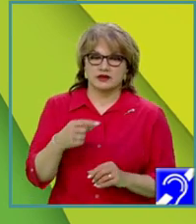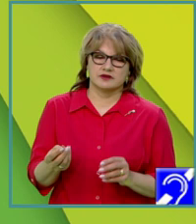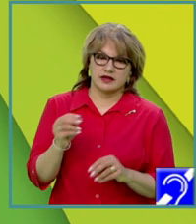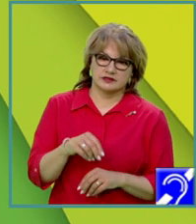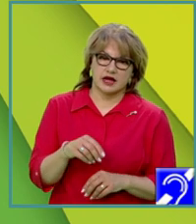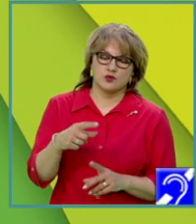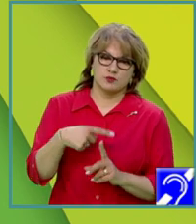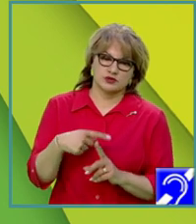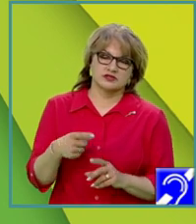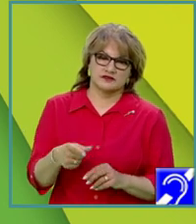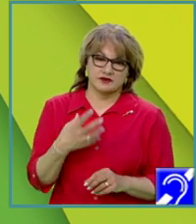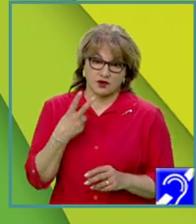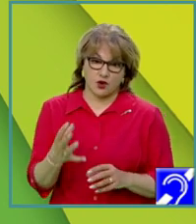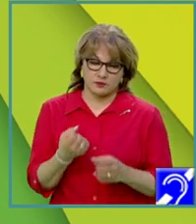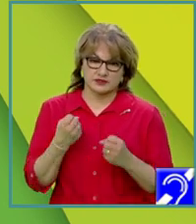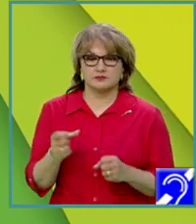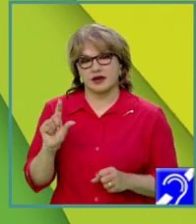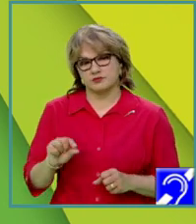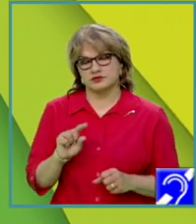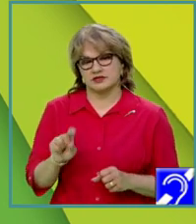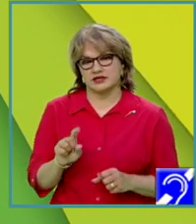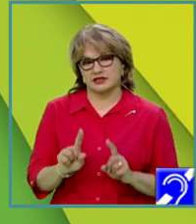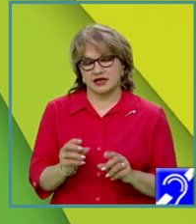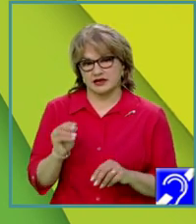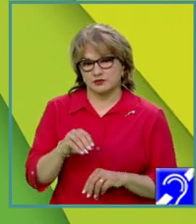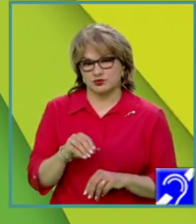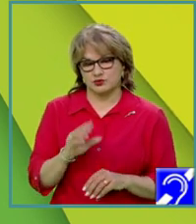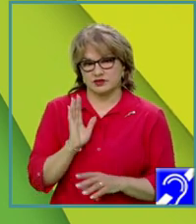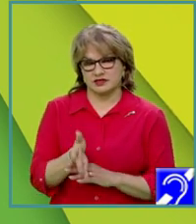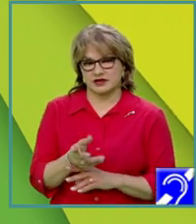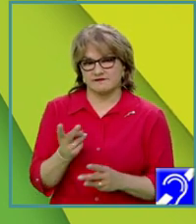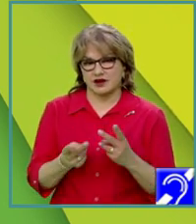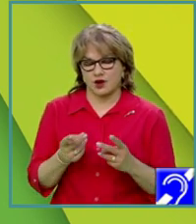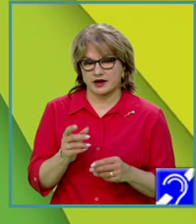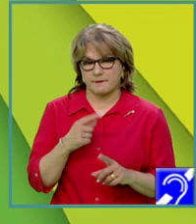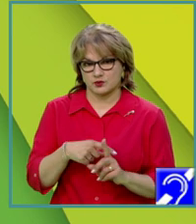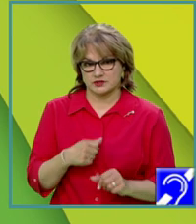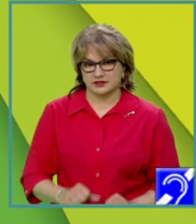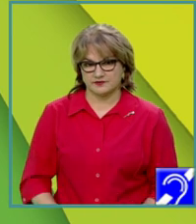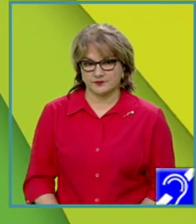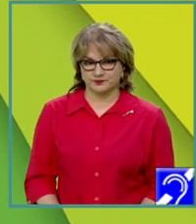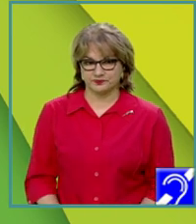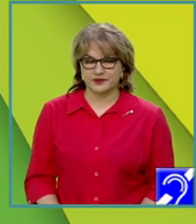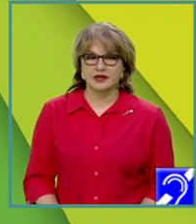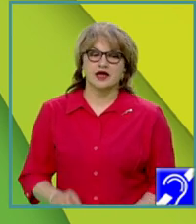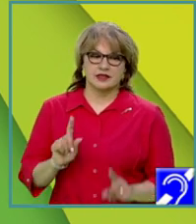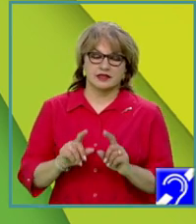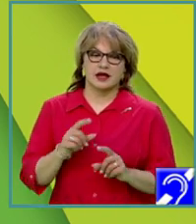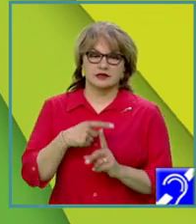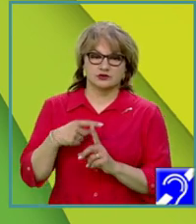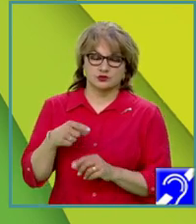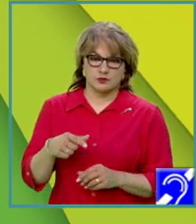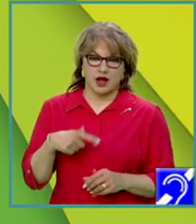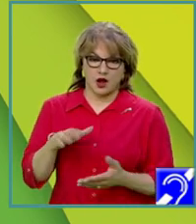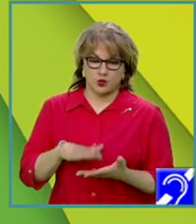valoarea pozitivă, ceea ce obțin este oricum mai puțin decât dacă aș pune direct valoarea pozitivă. În situația în care suma curentă